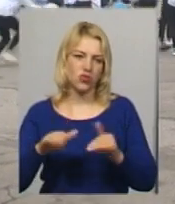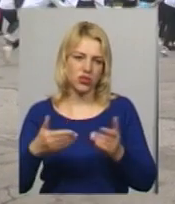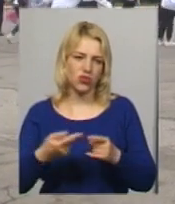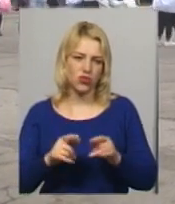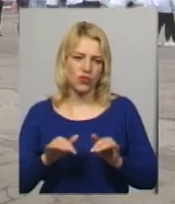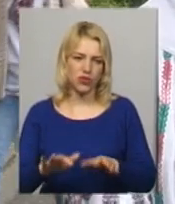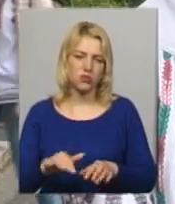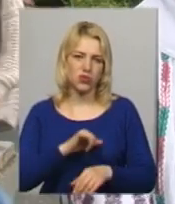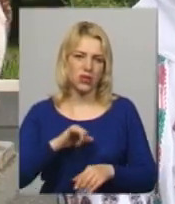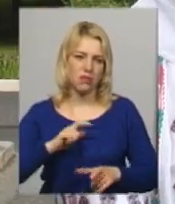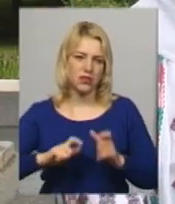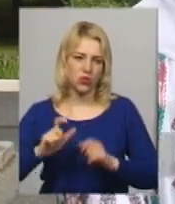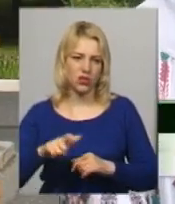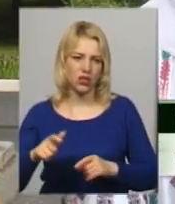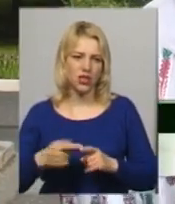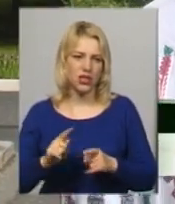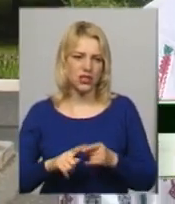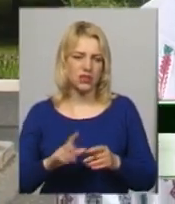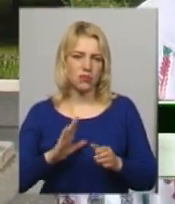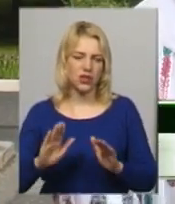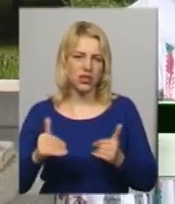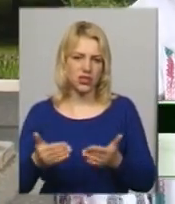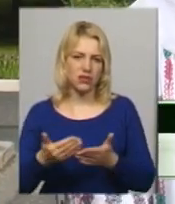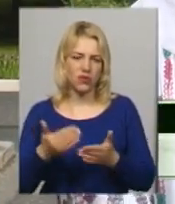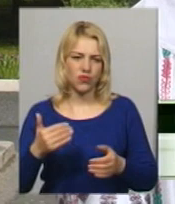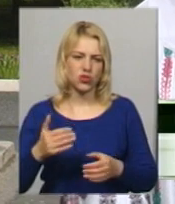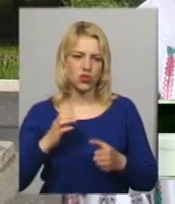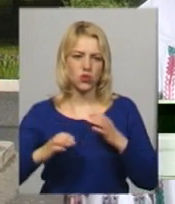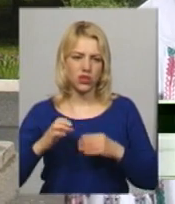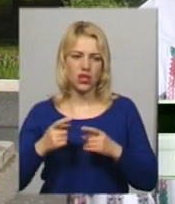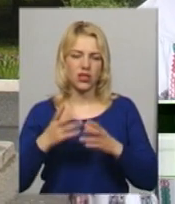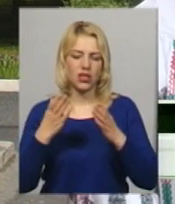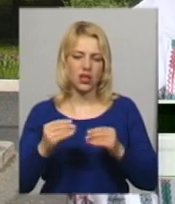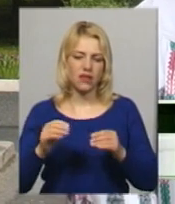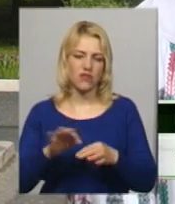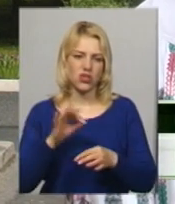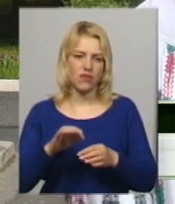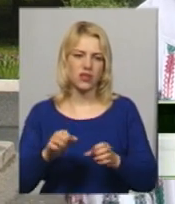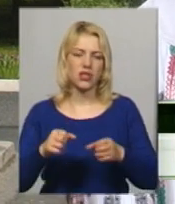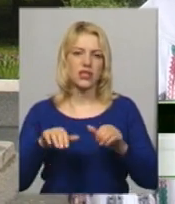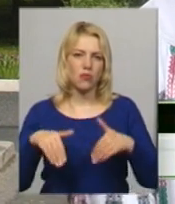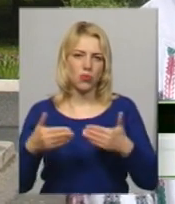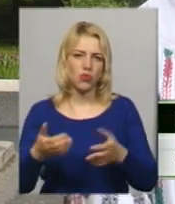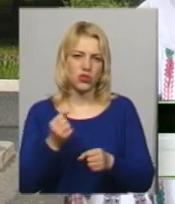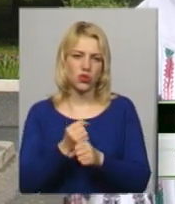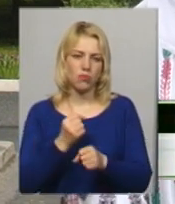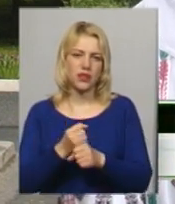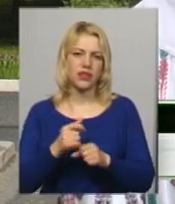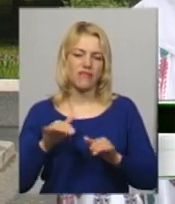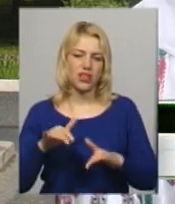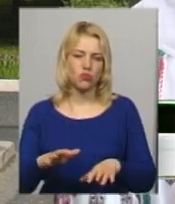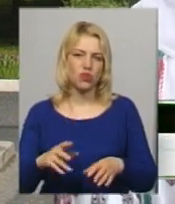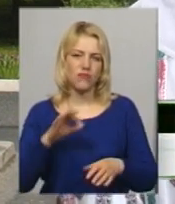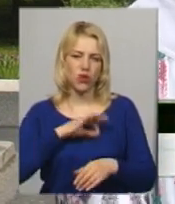Цього разу ініціатива була від студентів на День вишиванки. Вони запропонували зробити флешмоб з використанням